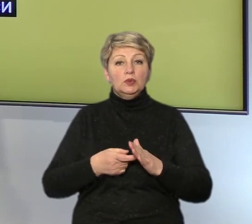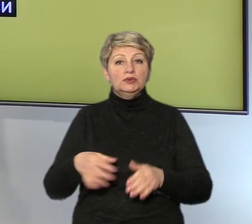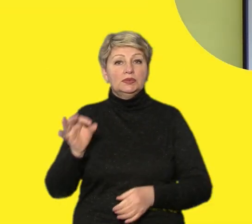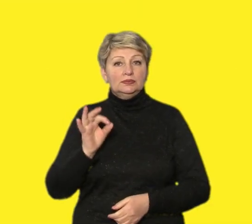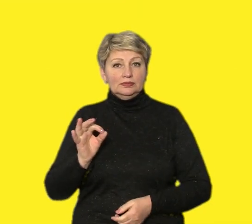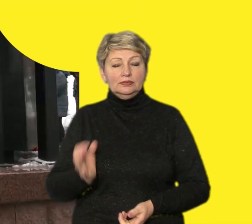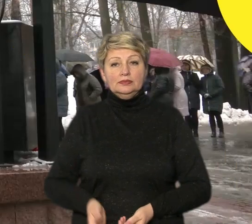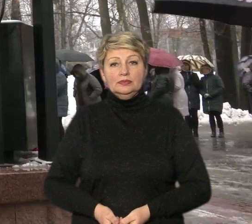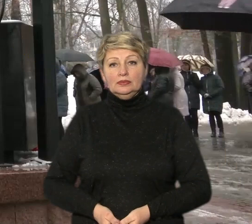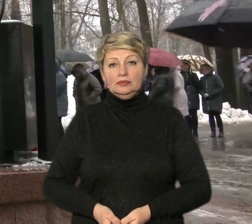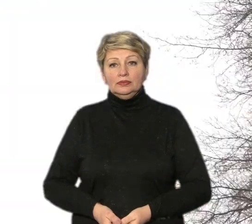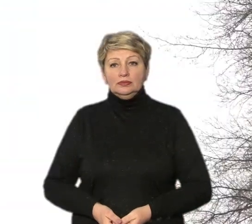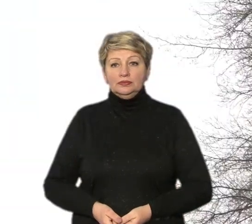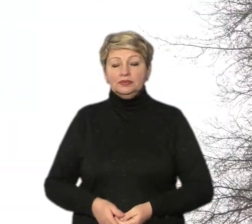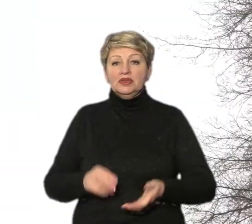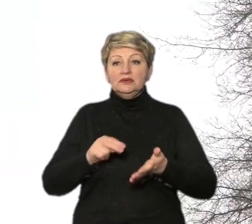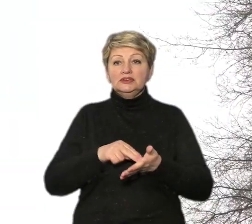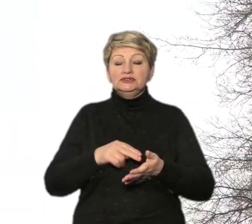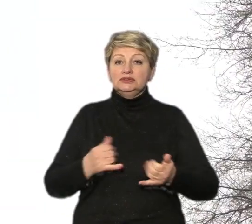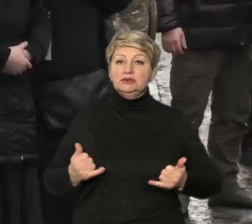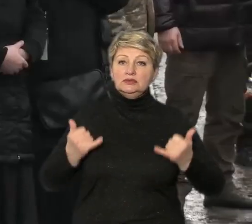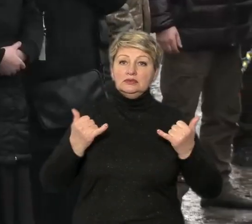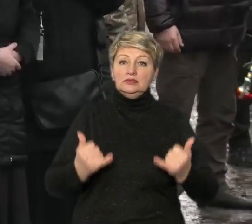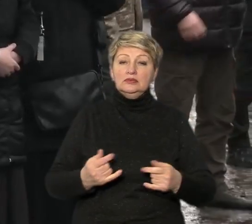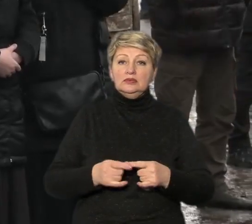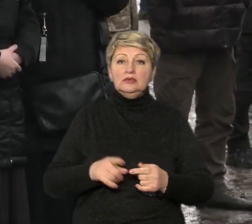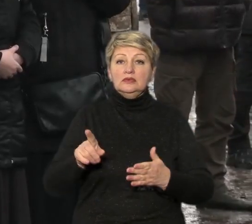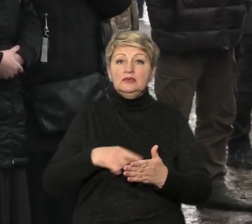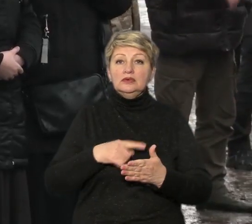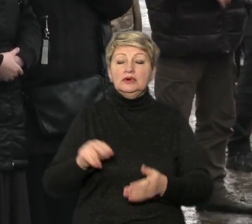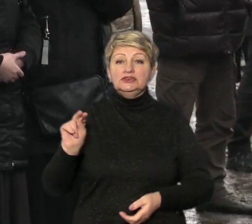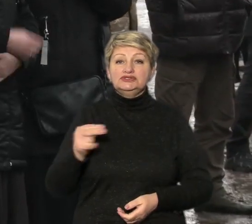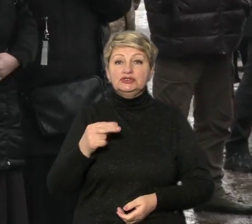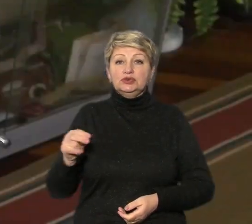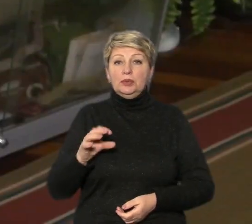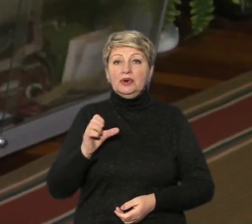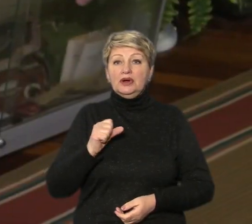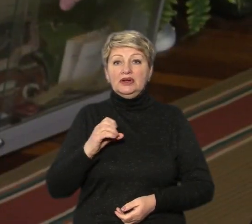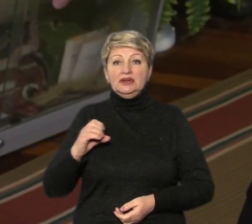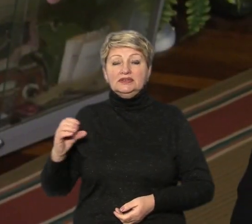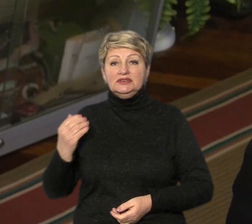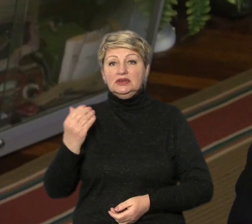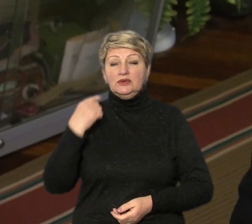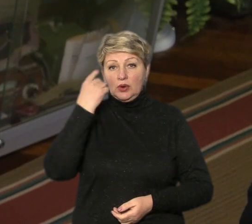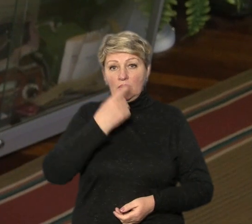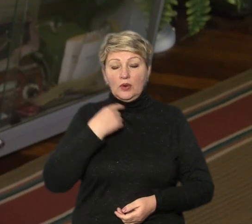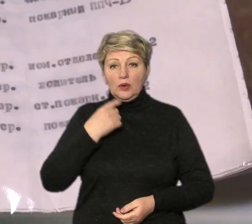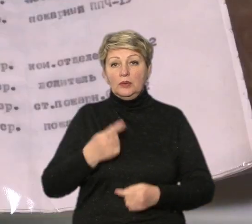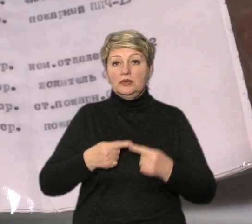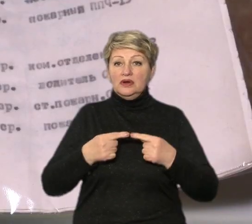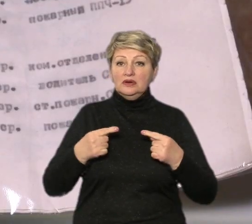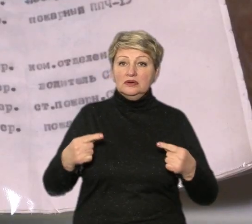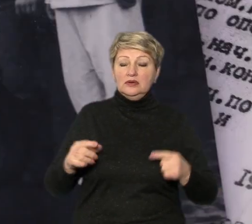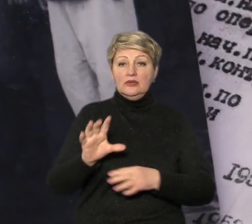таке. У Черкасах вшанували ліквідаторів аварій на Чорнобильській АЕС. Їхні особисті речі та фото зберігають